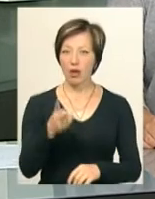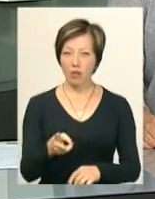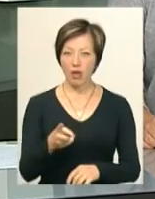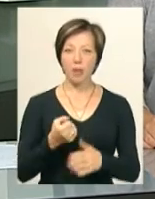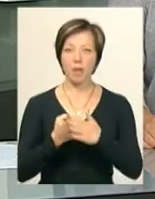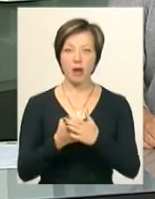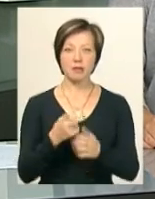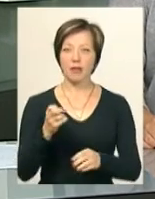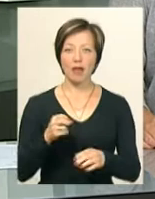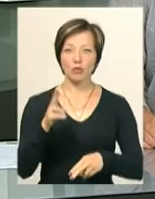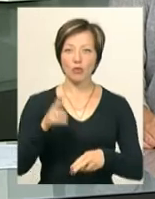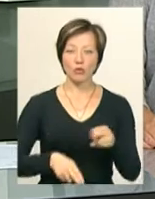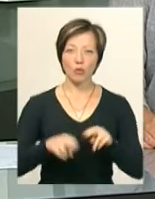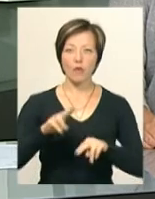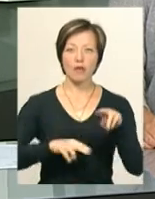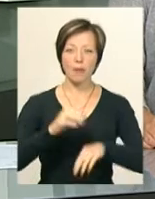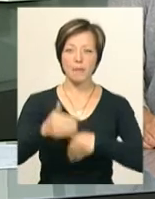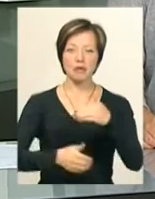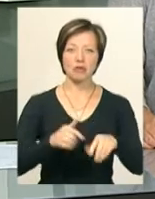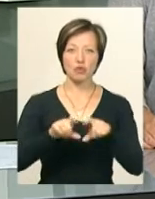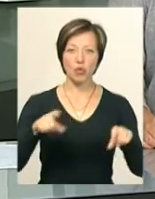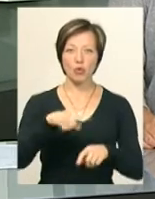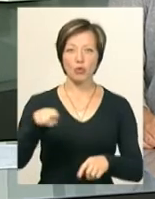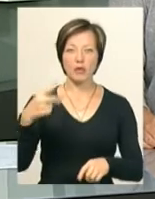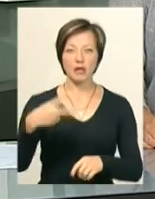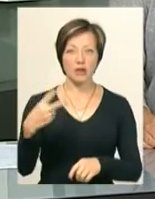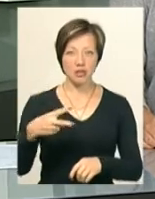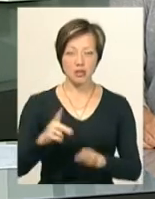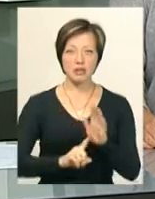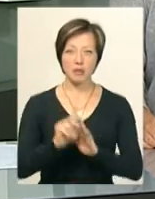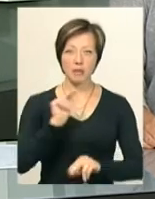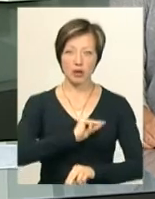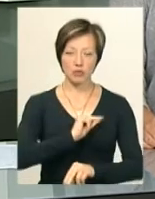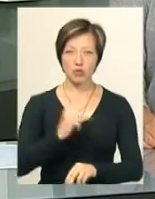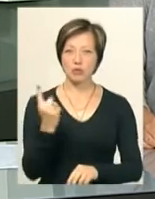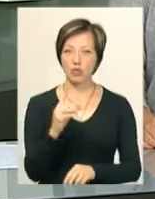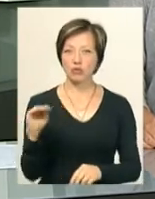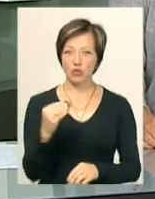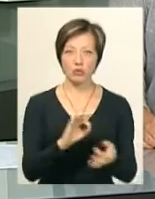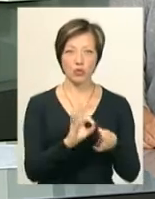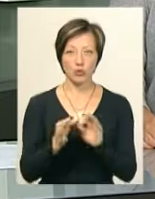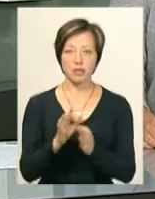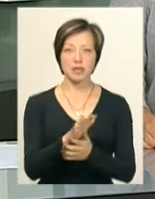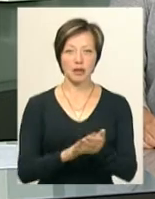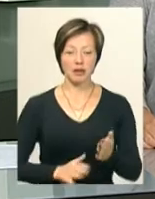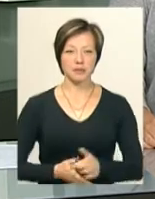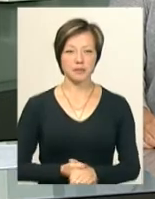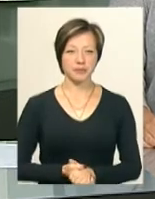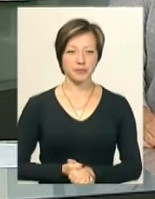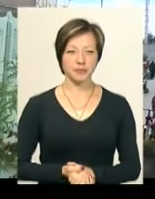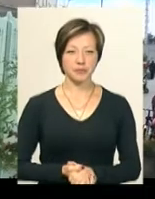на базі недобудованого басейну школи номер 20. Запрацює дошкільний заклад з 1 жовтня. Подробиці далі у сюжеті.